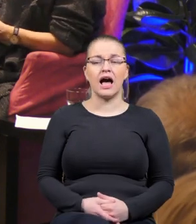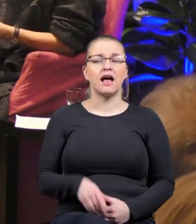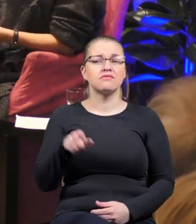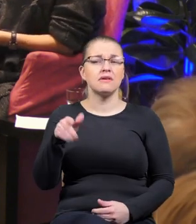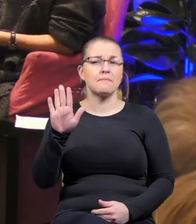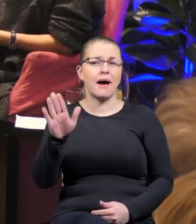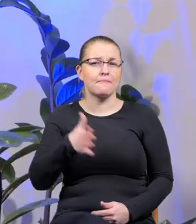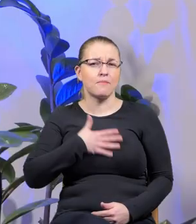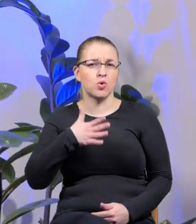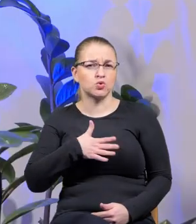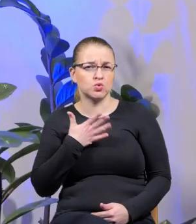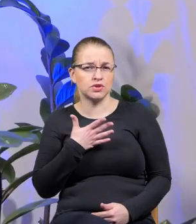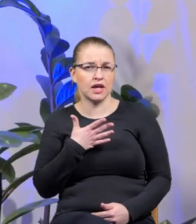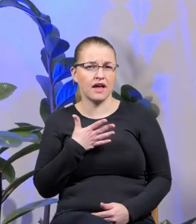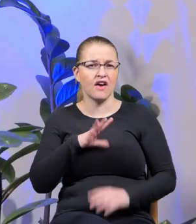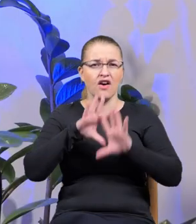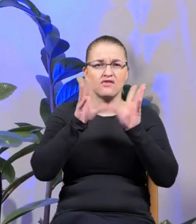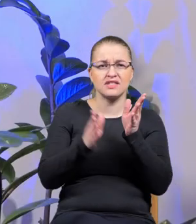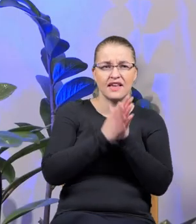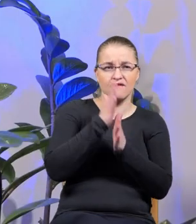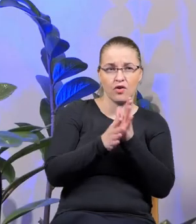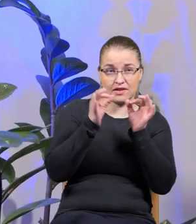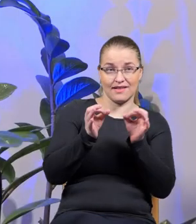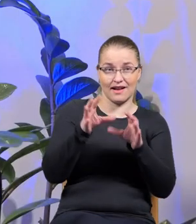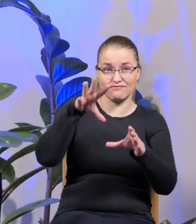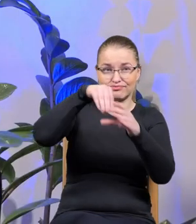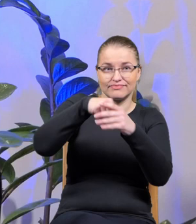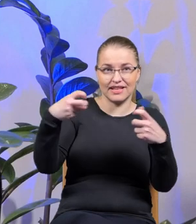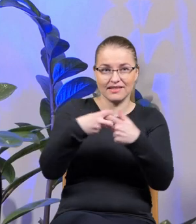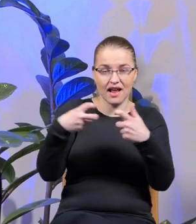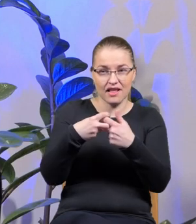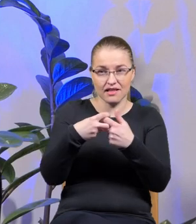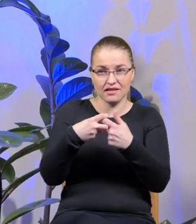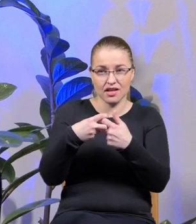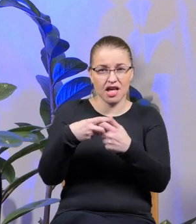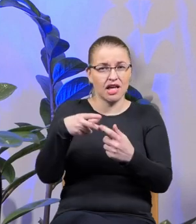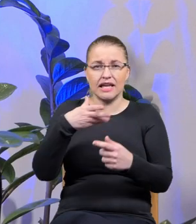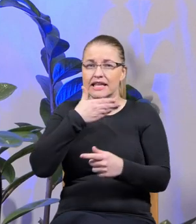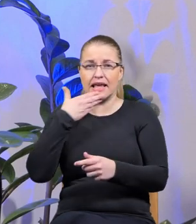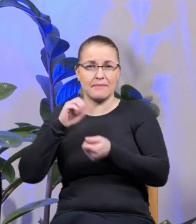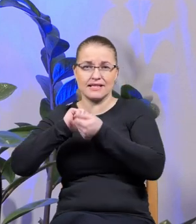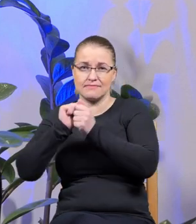masz wrażenia, że właśnie wszystkie wojny toczą się w internecie i to nie zmienia tych prawdziwych wojen?